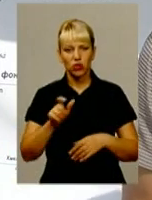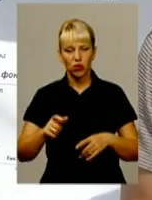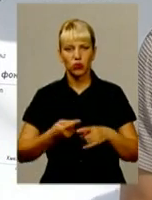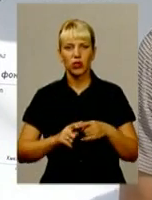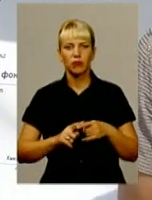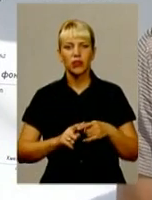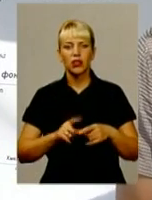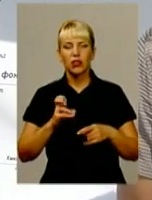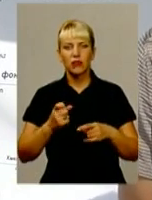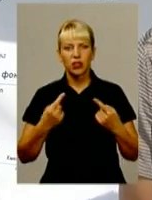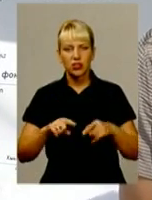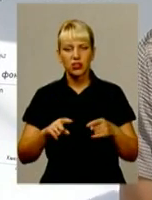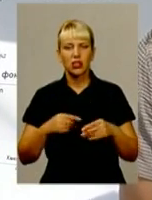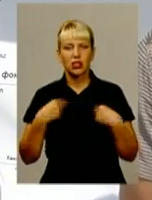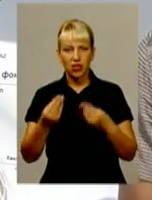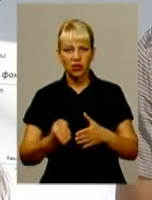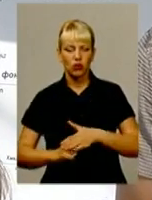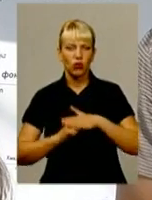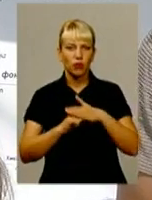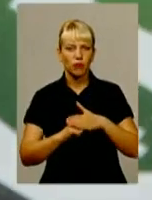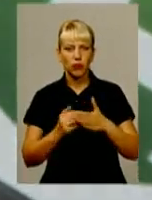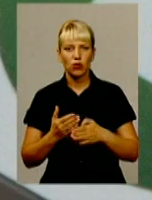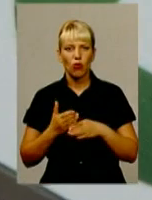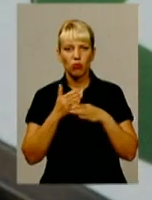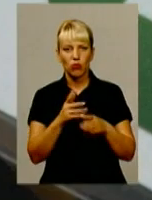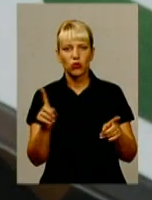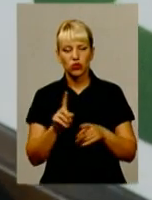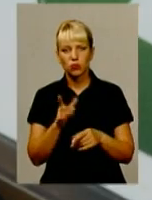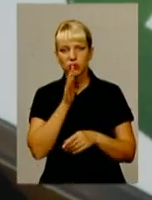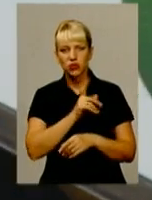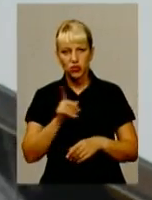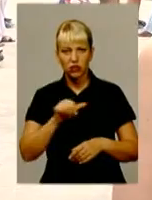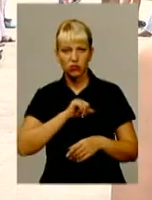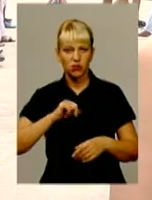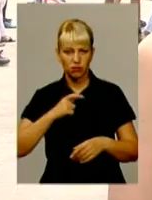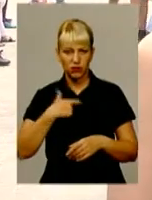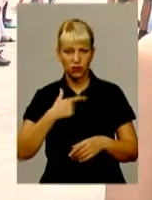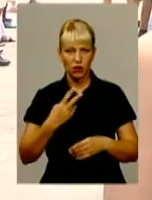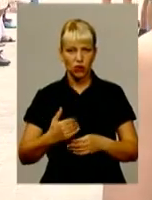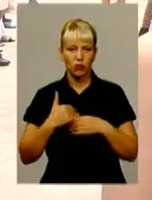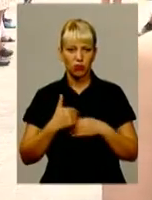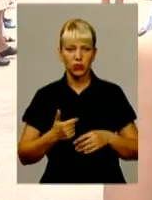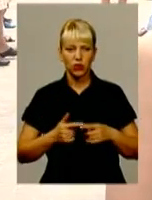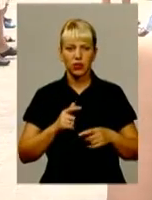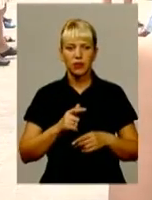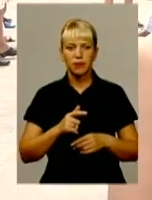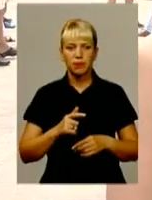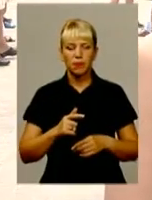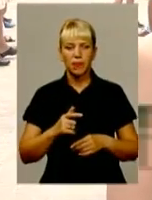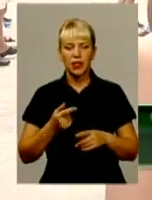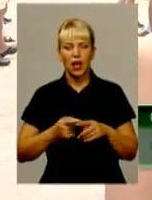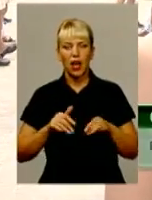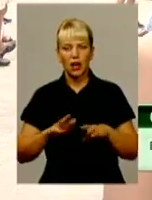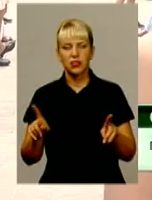часу, дати плече опори для того, щоб з часом вони могли самі себе забезпечувати. Акції «Благородний вивір», який проводиться